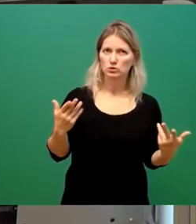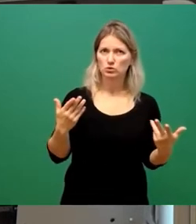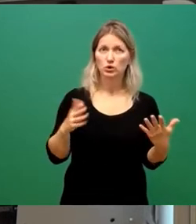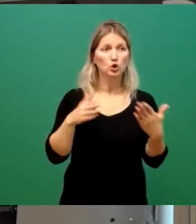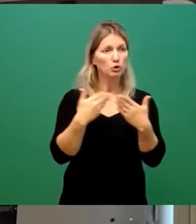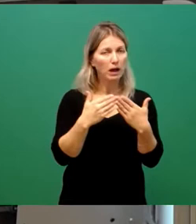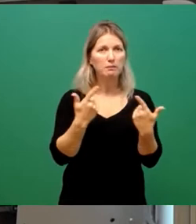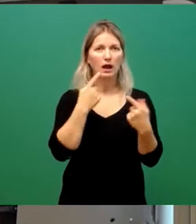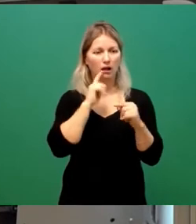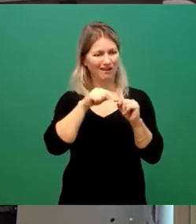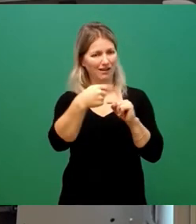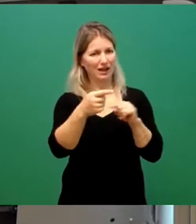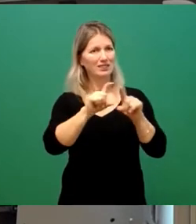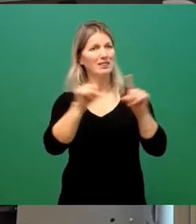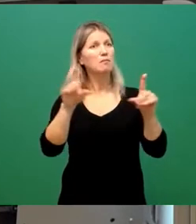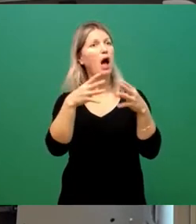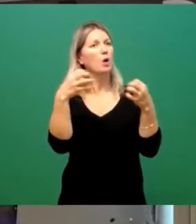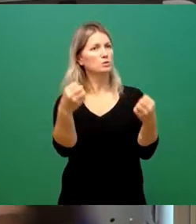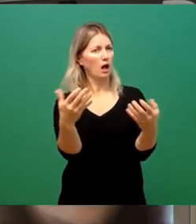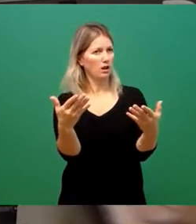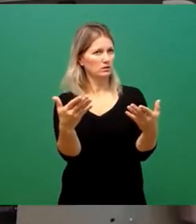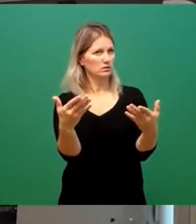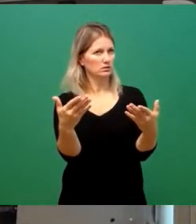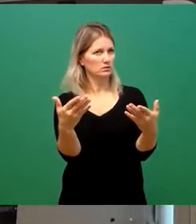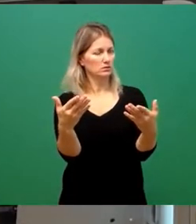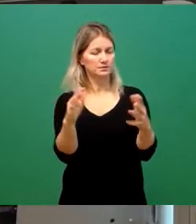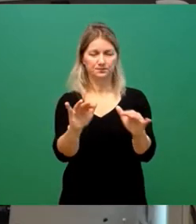stehenden Thema Haushalt wäre. Vielen Dank für Ihre Aufmerksamkeit.